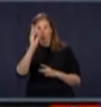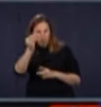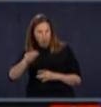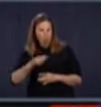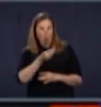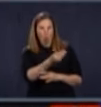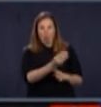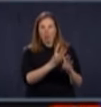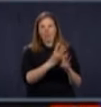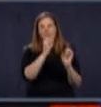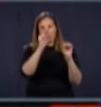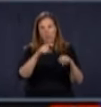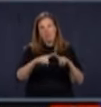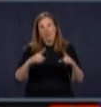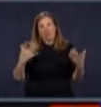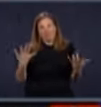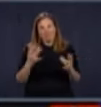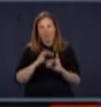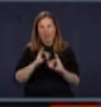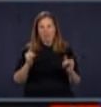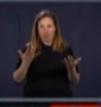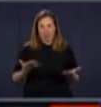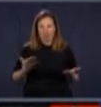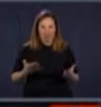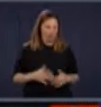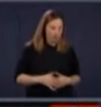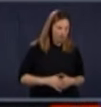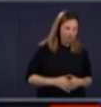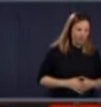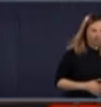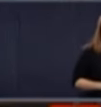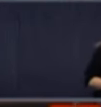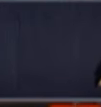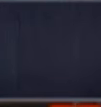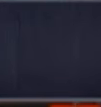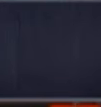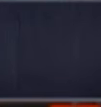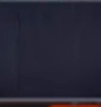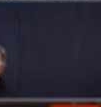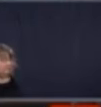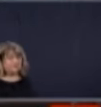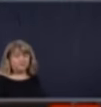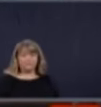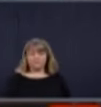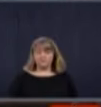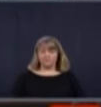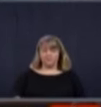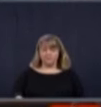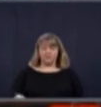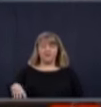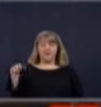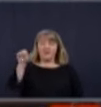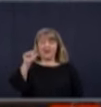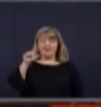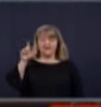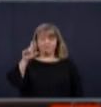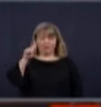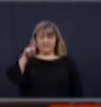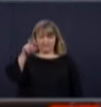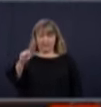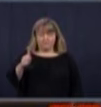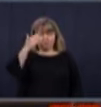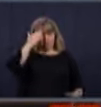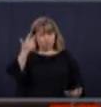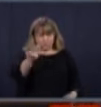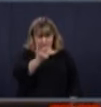consommateurs. Maintenant, question pour Alain Laforêt, TVA. M. le Premier ministre, Mme McCann, M. Arruda, bonjour. M. le Premier